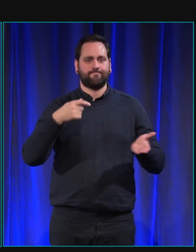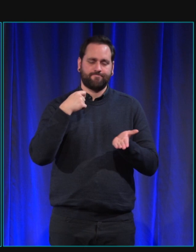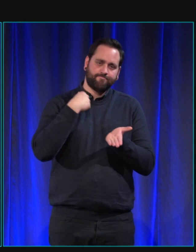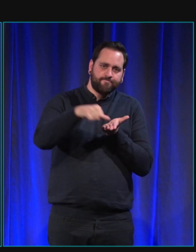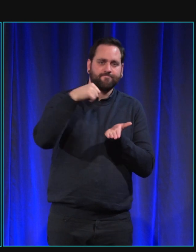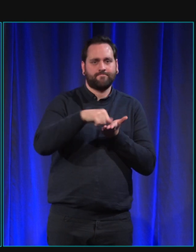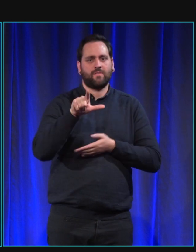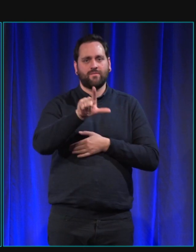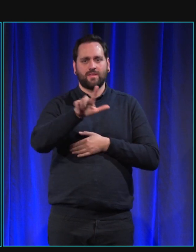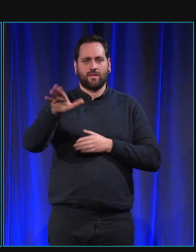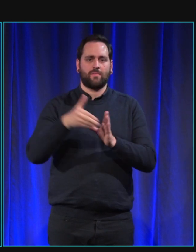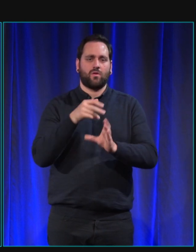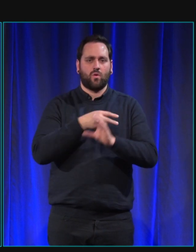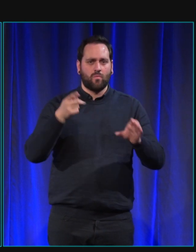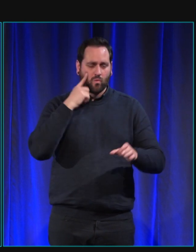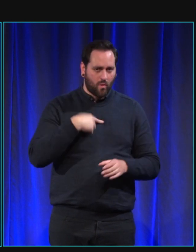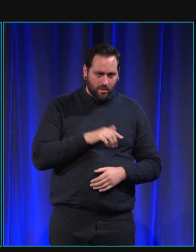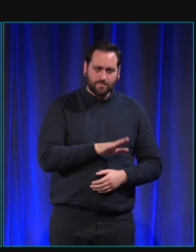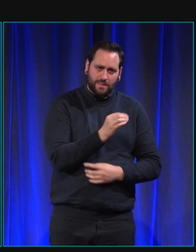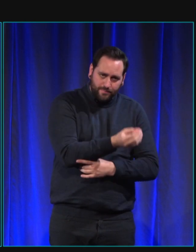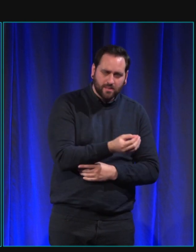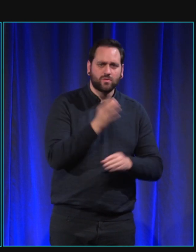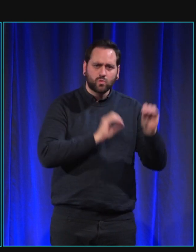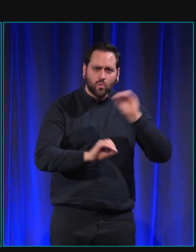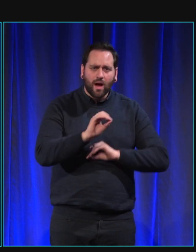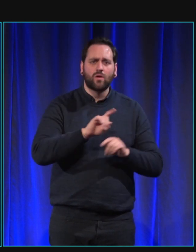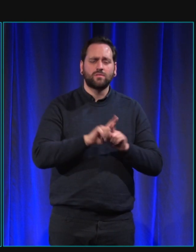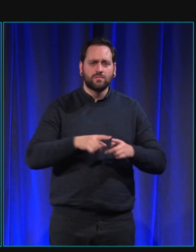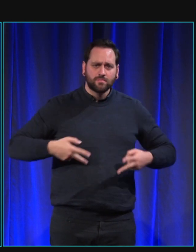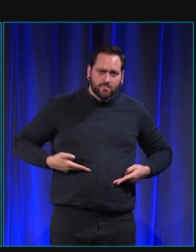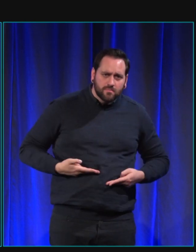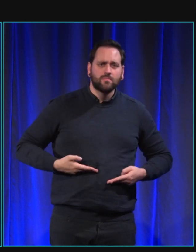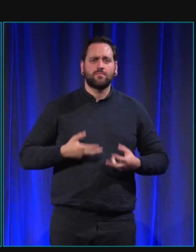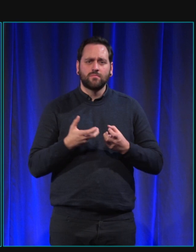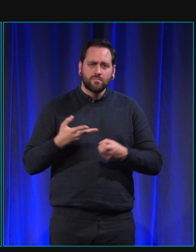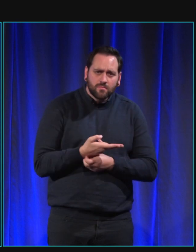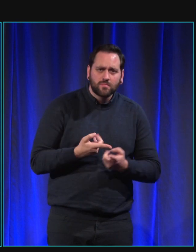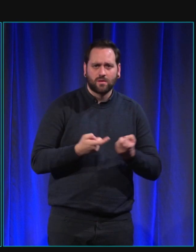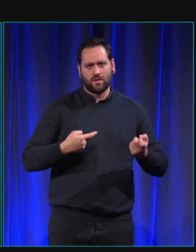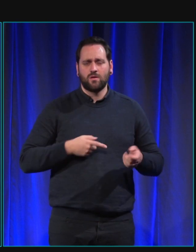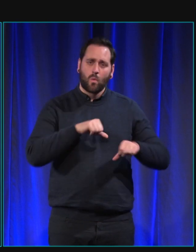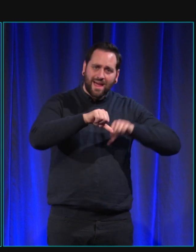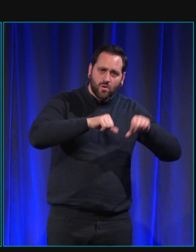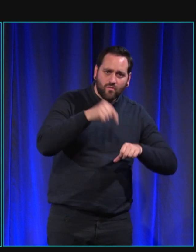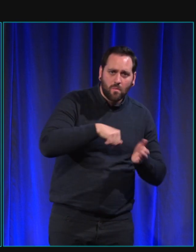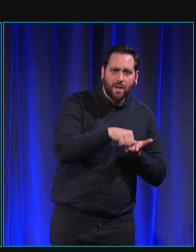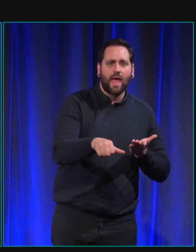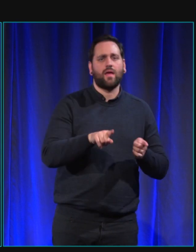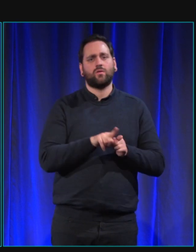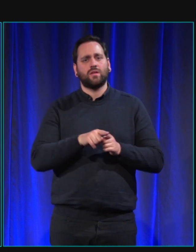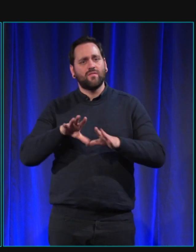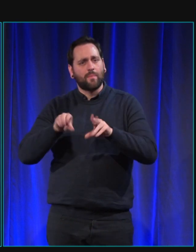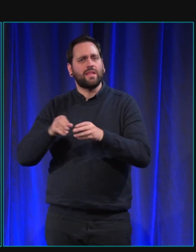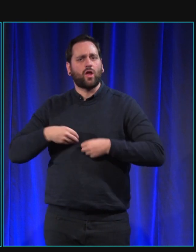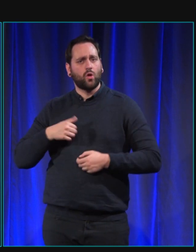'à deux ans ils sont stérilisés donc il l'opération les familles d'accueil elles ne payent pas la nourriture ne payent pas les